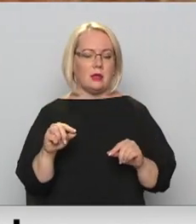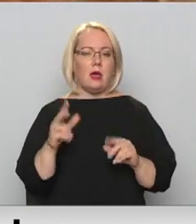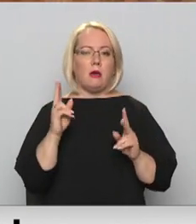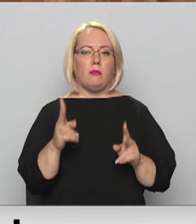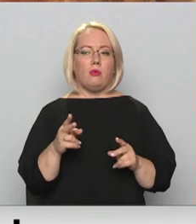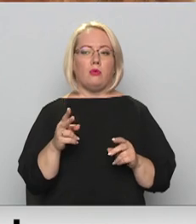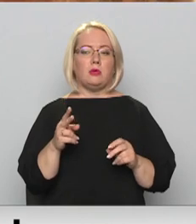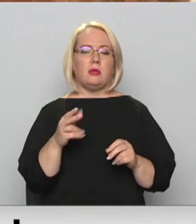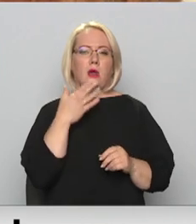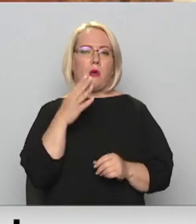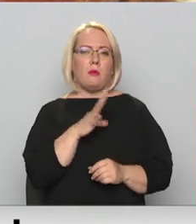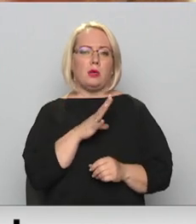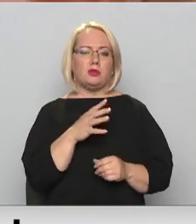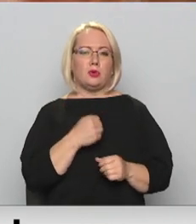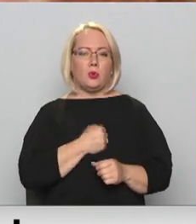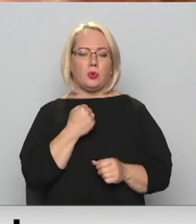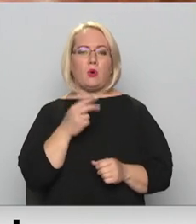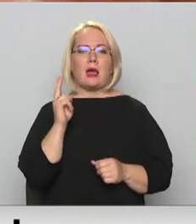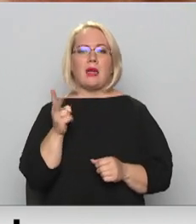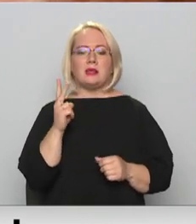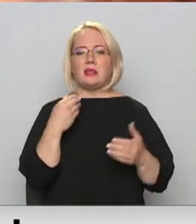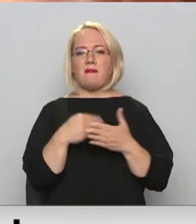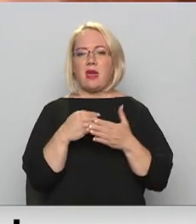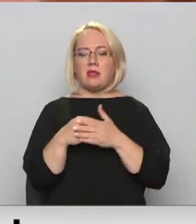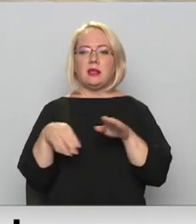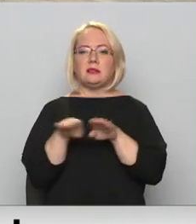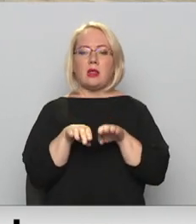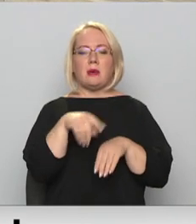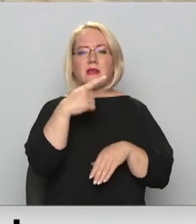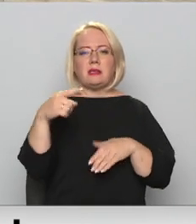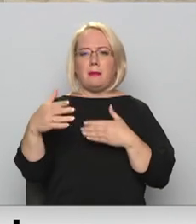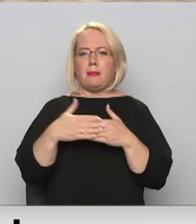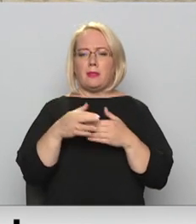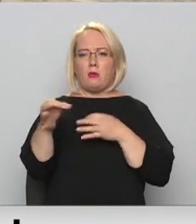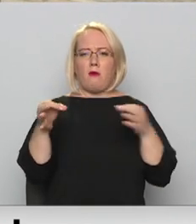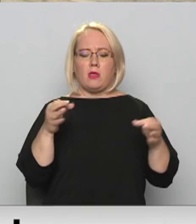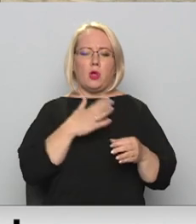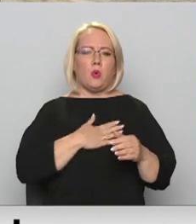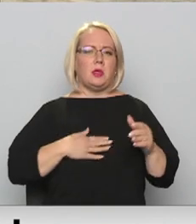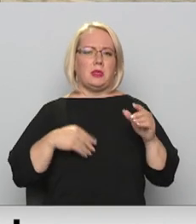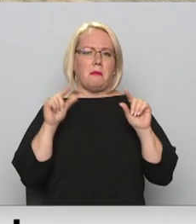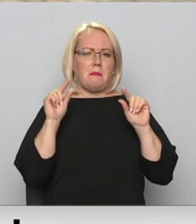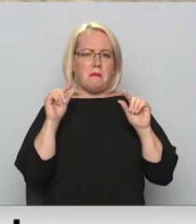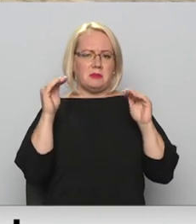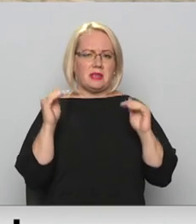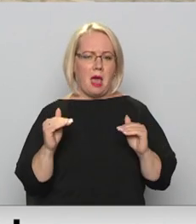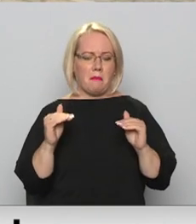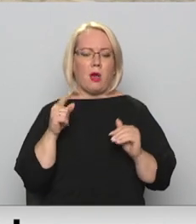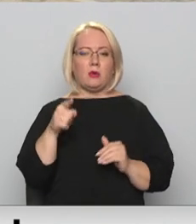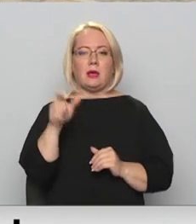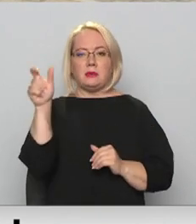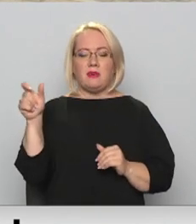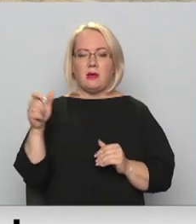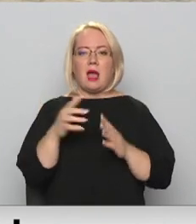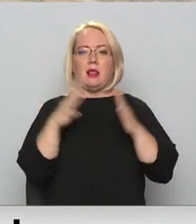neminēsot bijis grūti, jo katastrālā vērtība salīdzinot ar citiem pierīgas novadiem, esot salīdzinot zem un cilvēkus, kuriem lielās